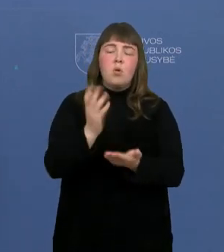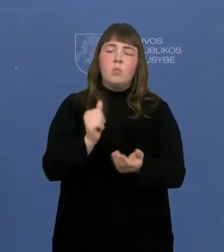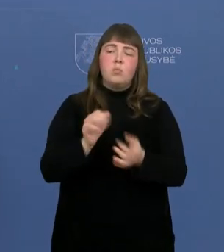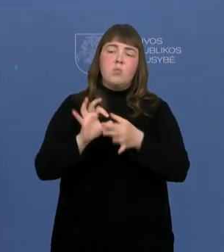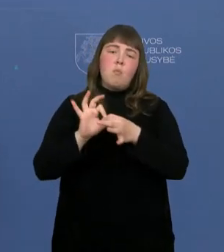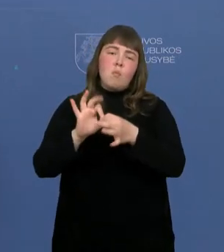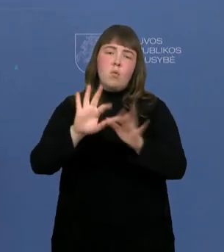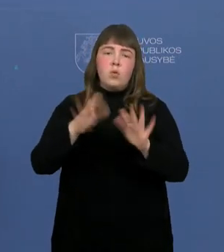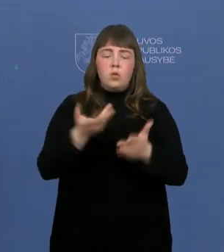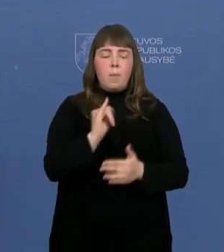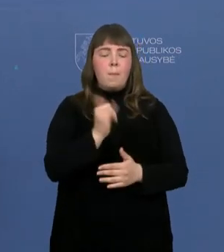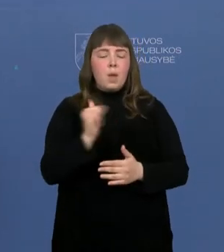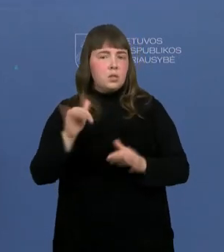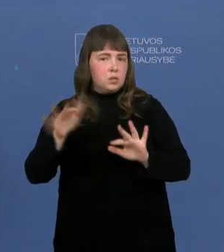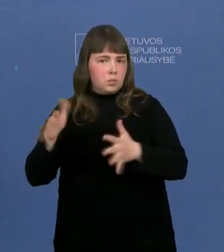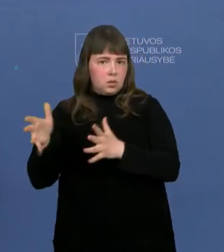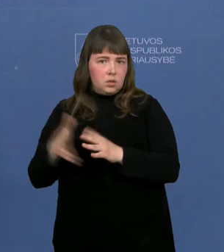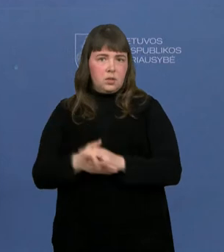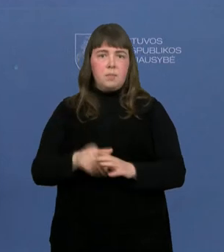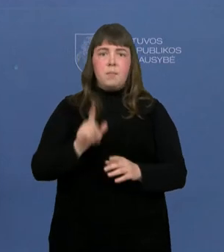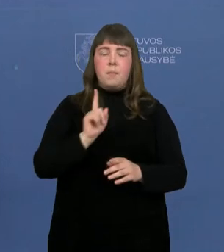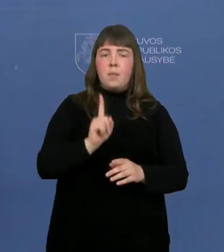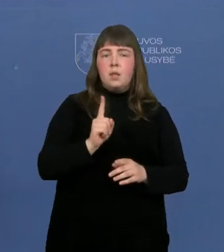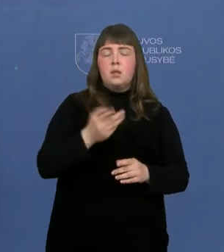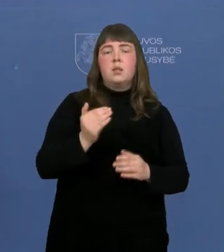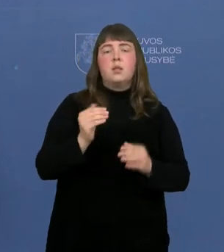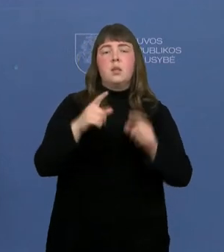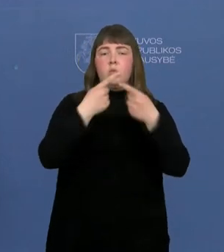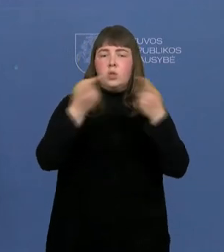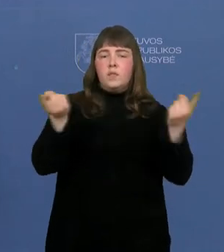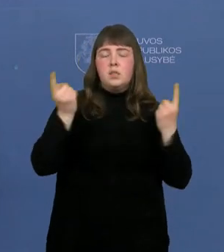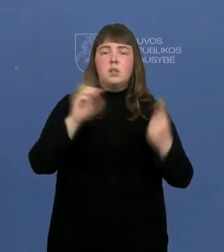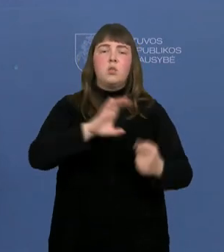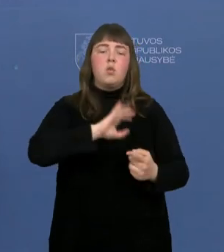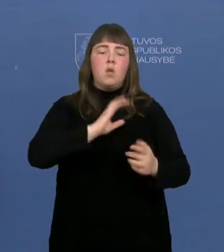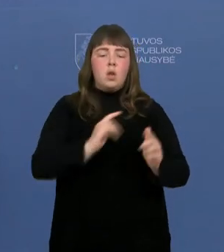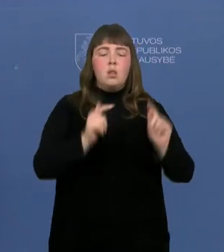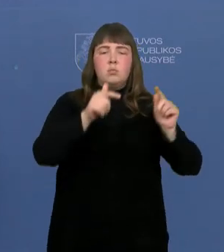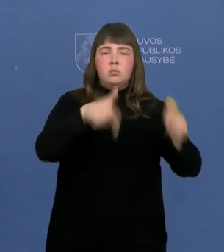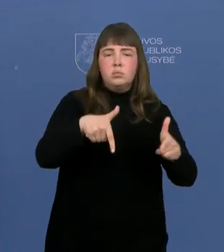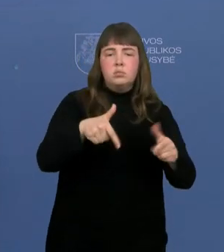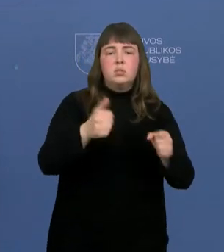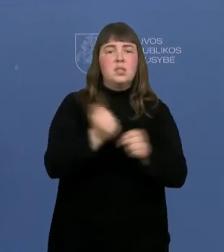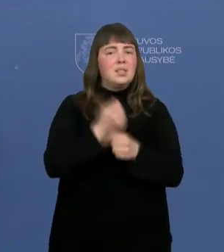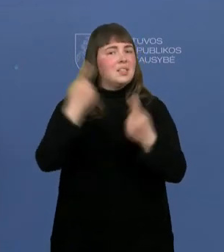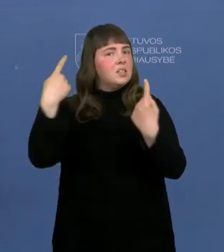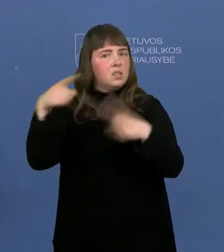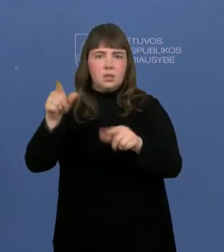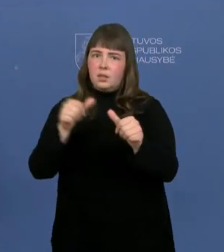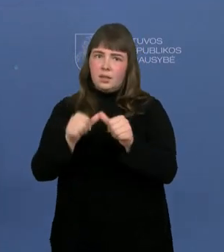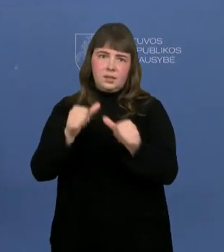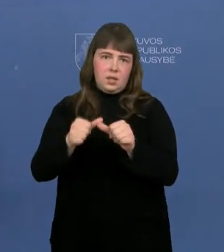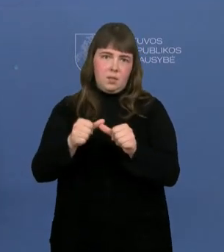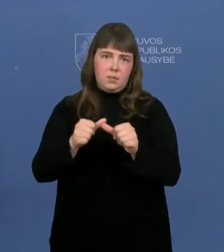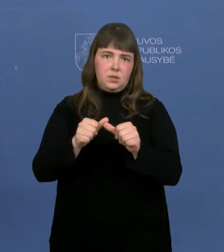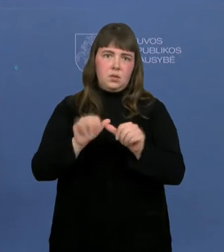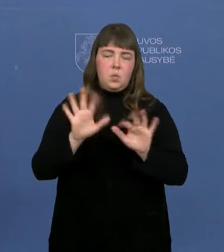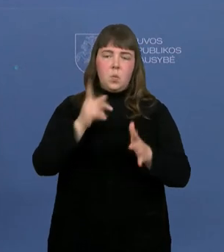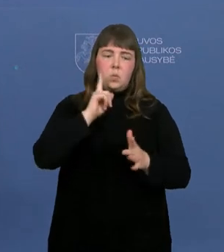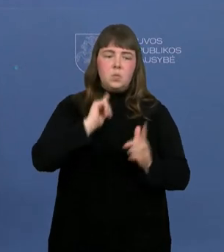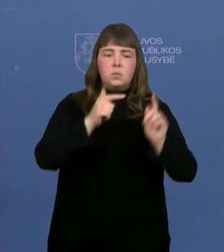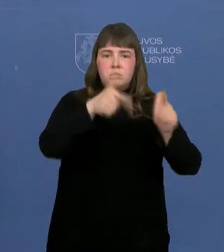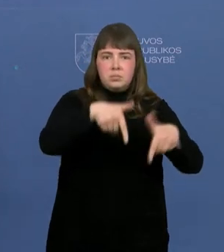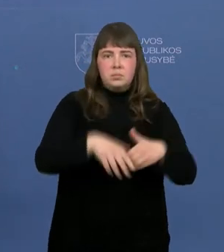jie prieimimui aukštasias mokyklas turi savo kitus egzaminus. Ir šiuo metu jie turėjo